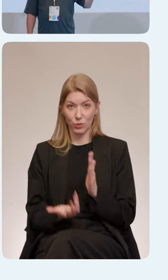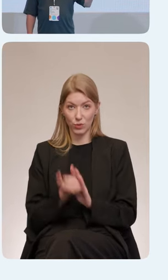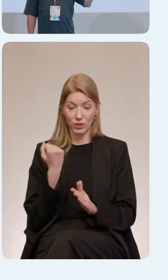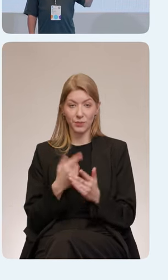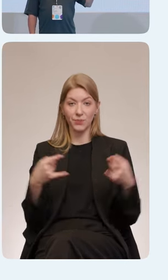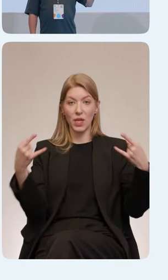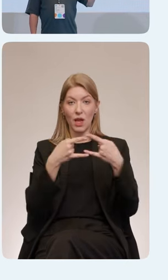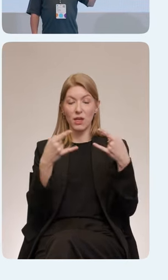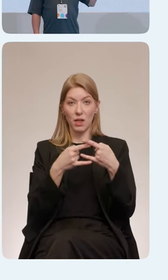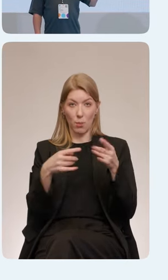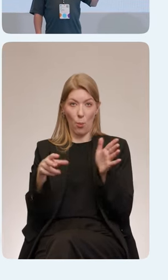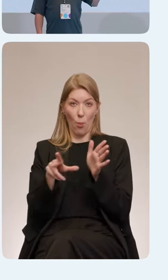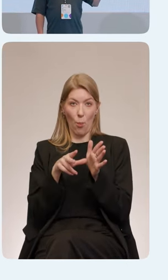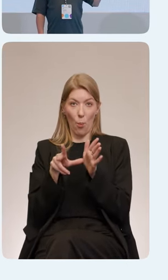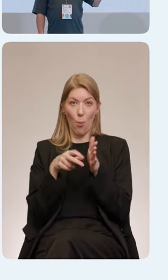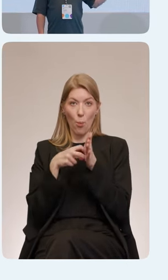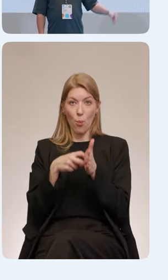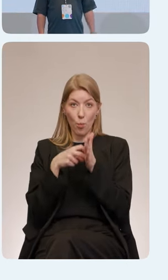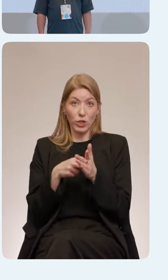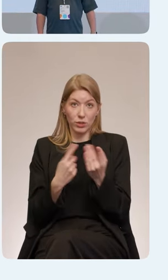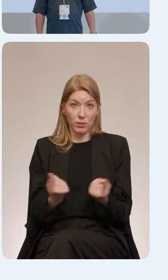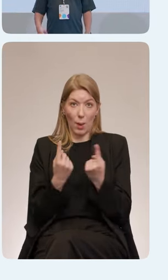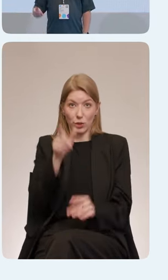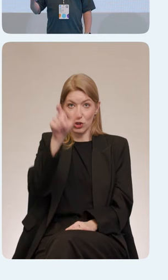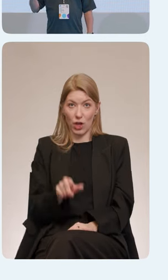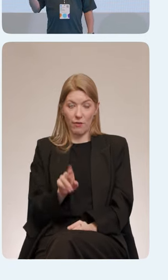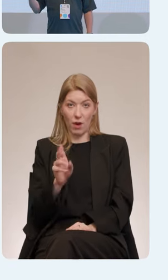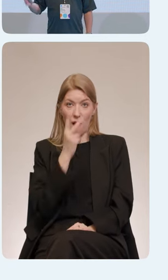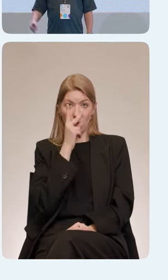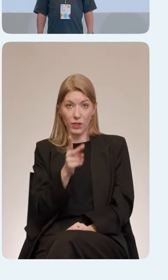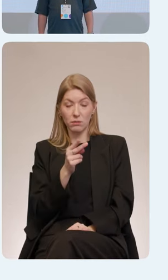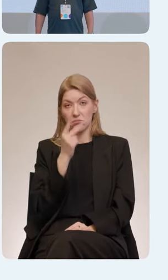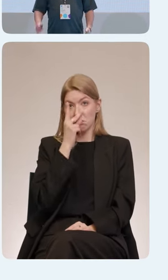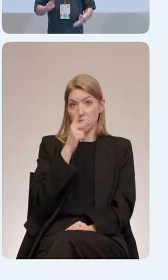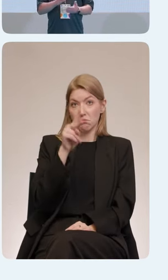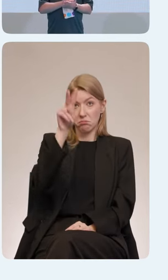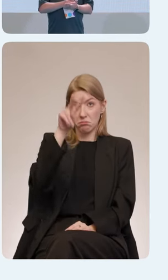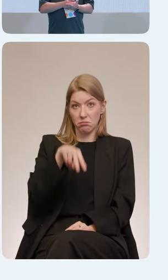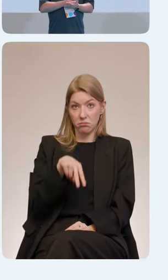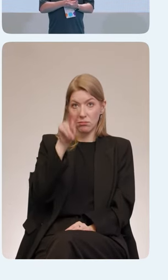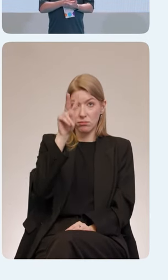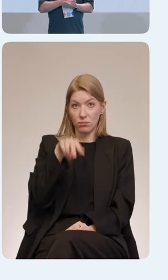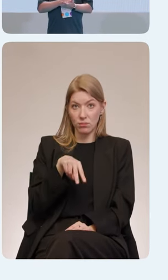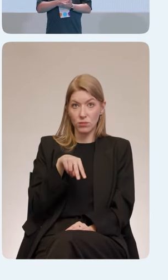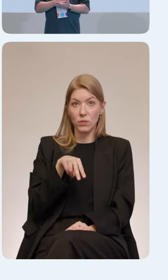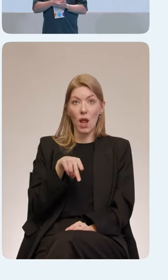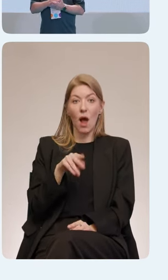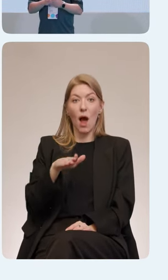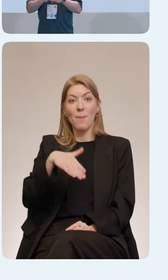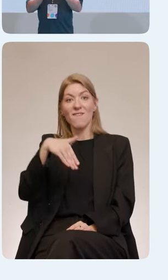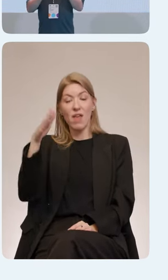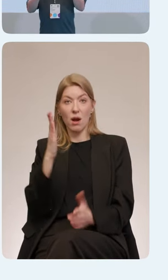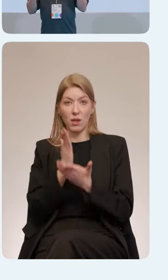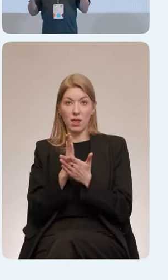экран почты, как его видят обычные пользователи, которые заходят, смотрят. И, собственно, поверх него есть вот эта вот сетка,